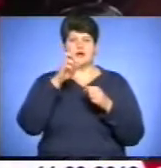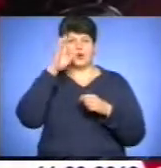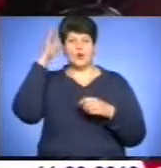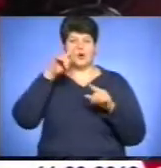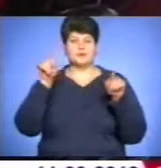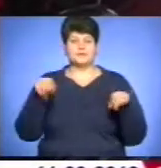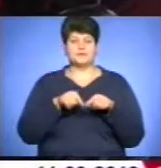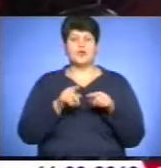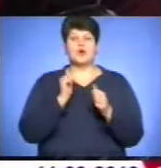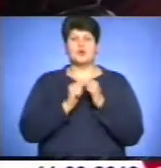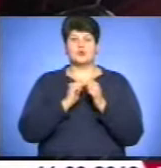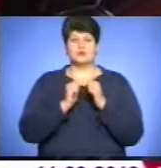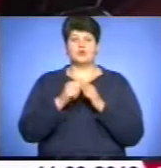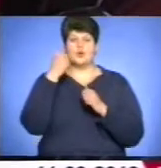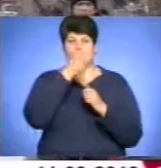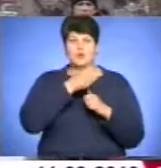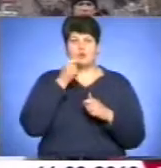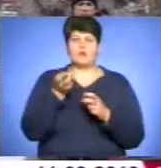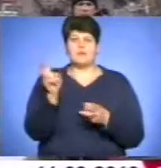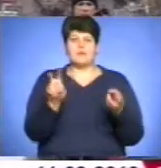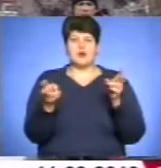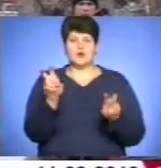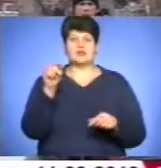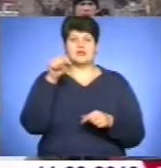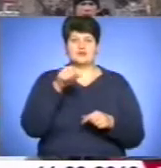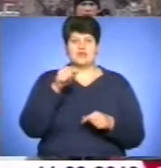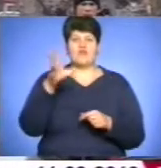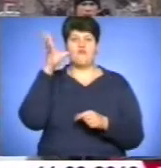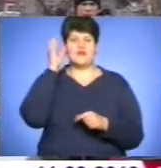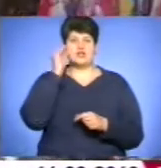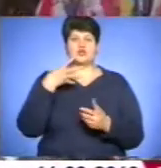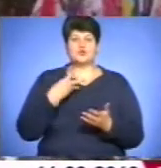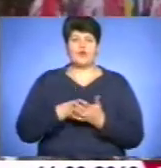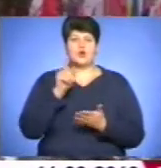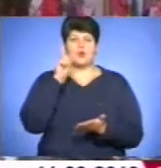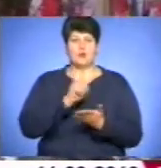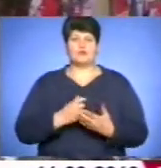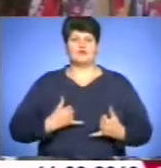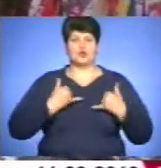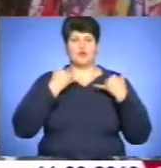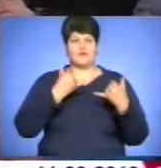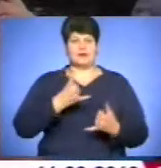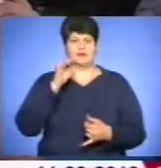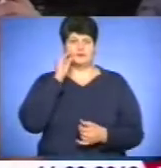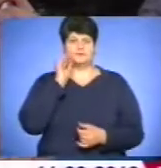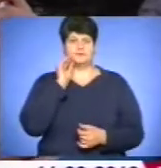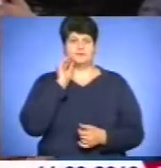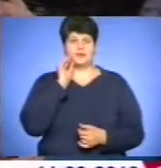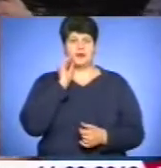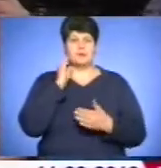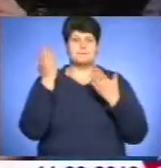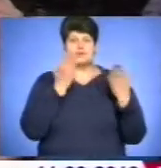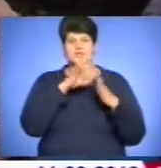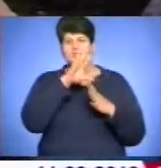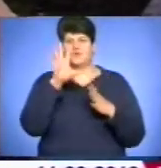Чимало тернополян щороку у день народження Кобзаря приходять сюди. Вважають своїм обов'язком – вшанувати генія. Перечитали всього